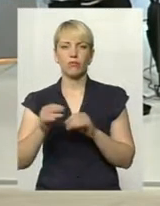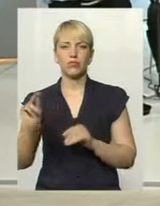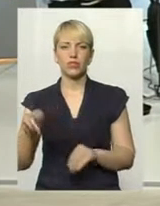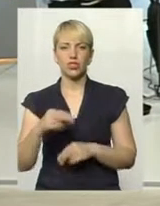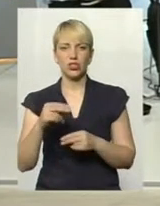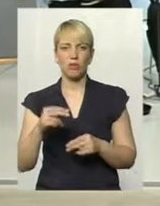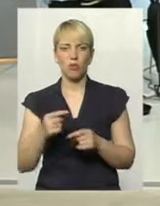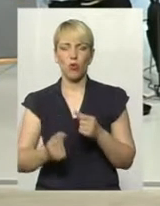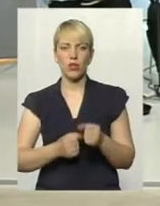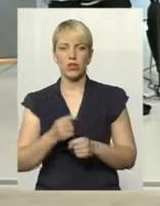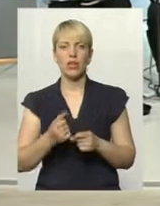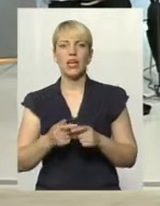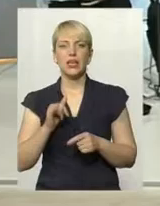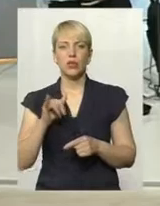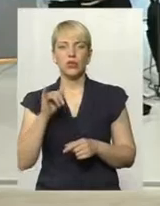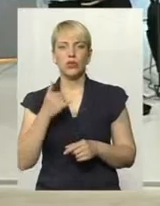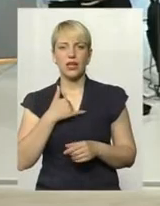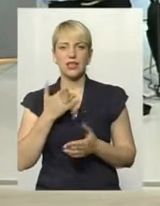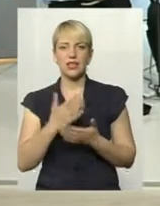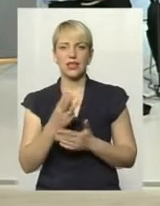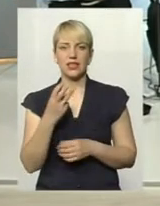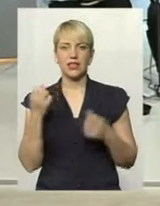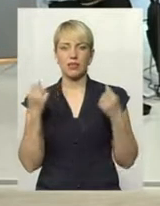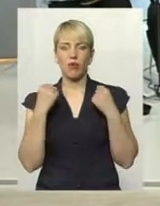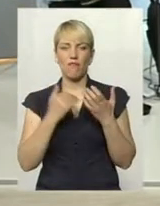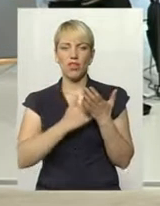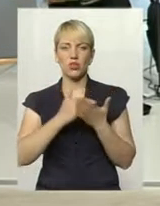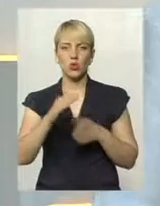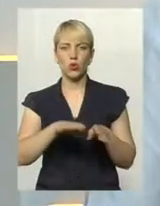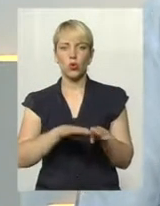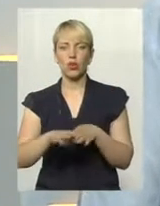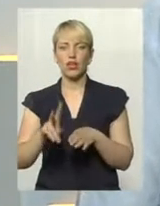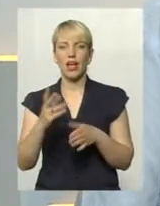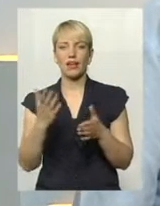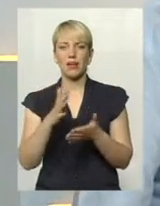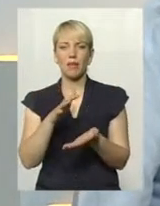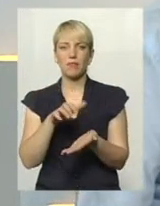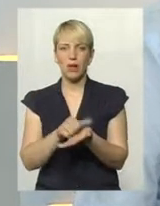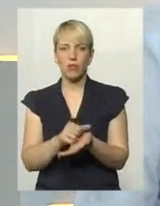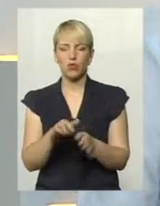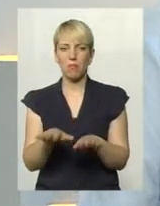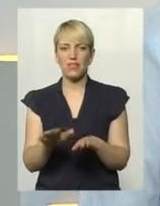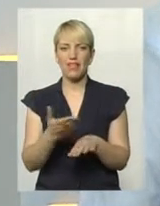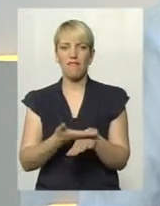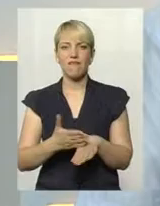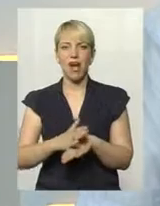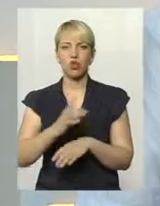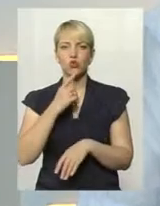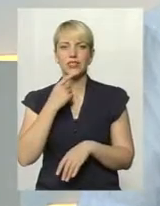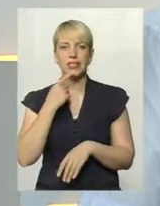на сьогоднішній день є три спортсмени високого рівня. Які місця вони займуть, важко сказати, тому що